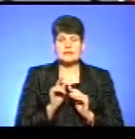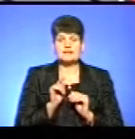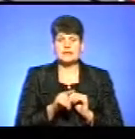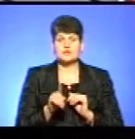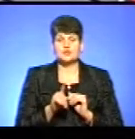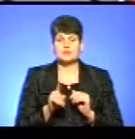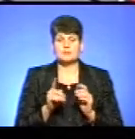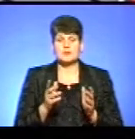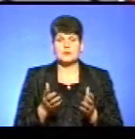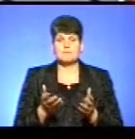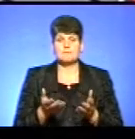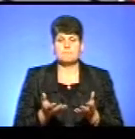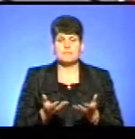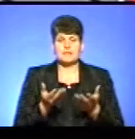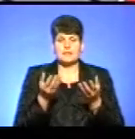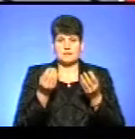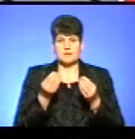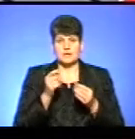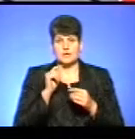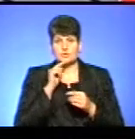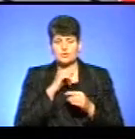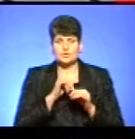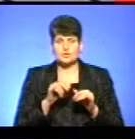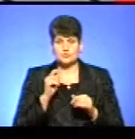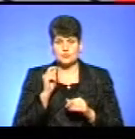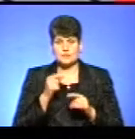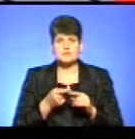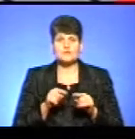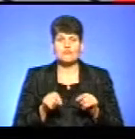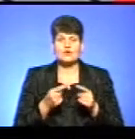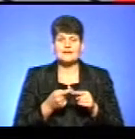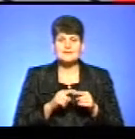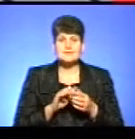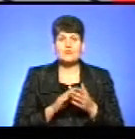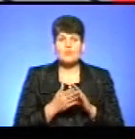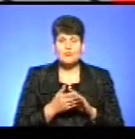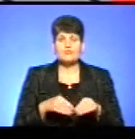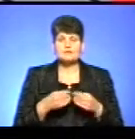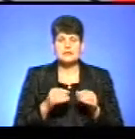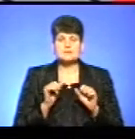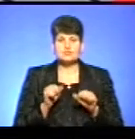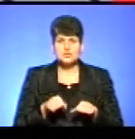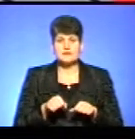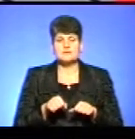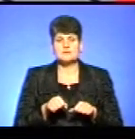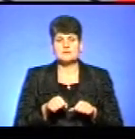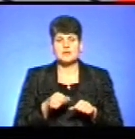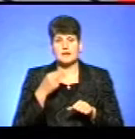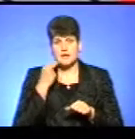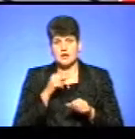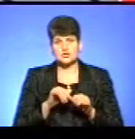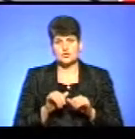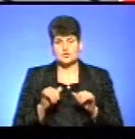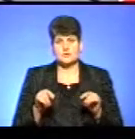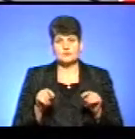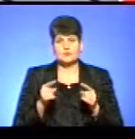щоб стимулювати економічний розвиток України. Тому що створення цих умов, воно дасть можливість тоді краще розвиватися,